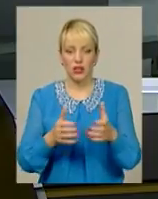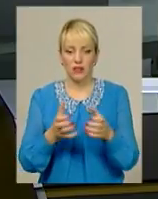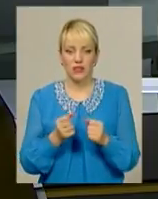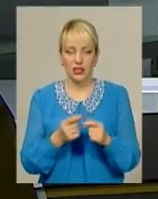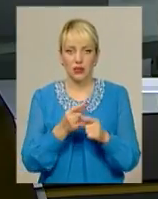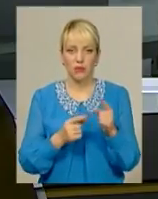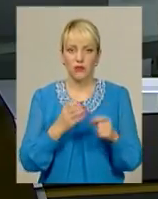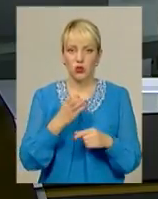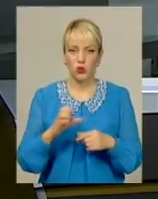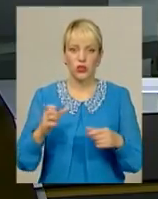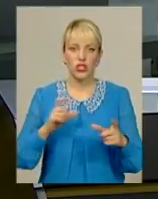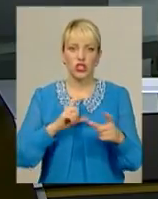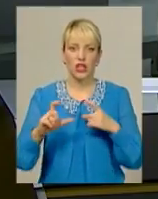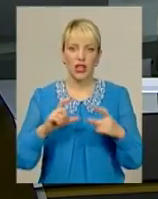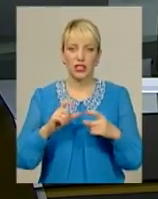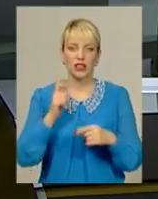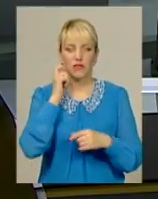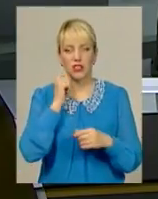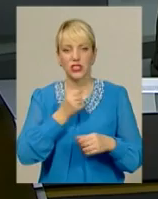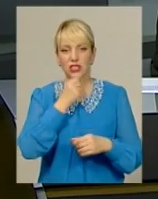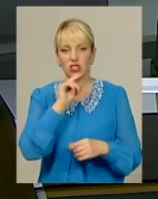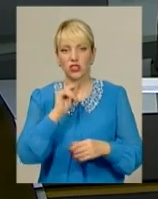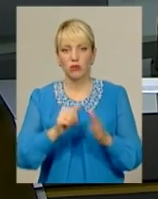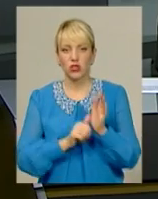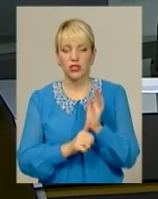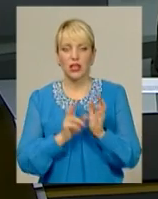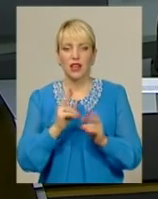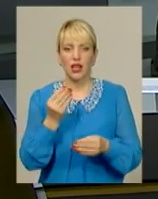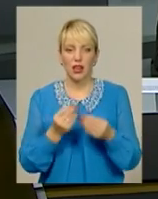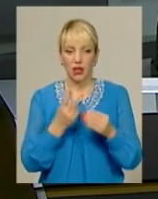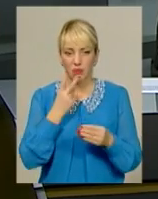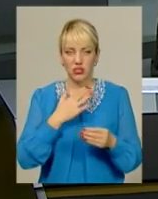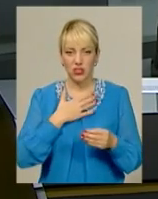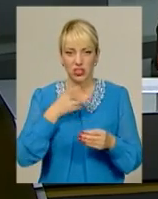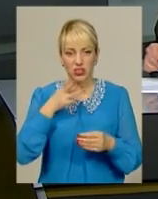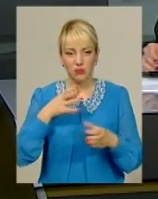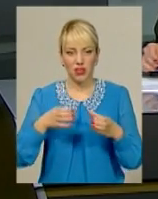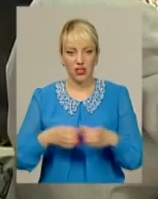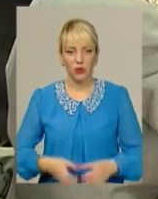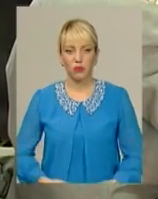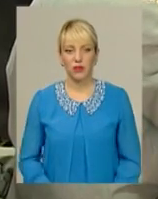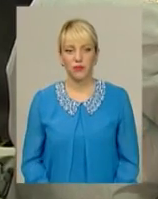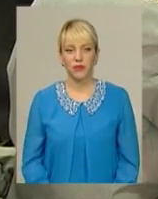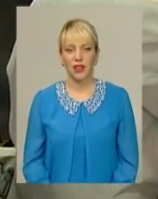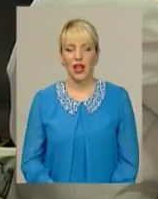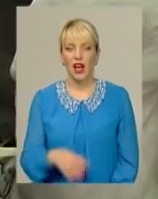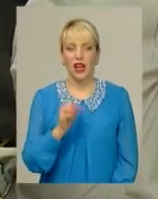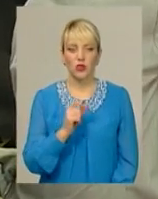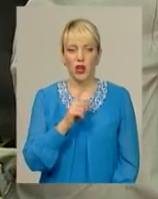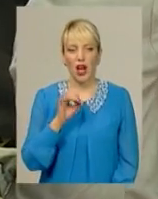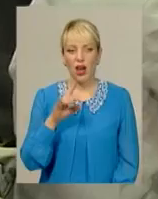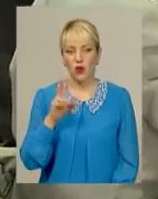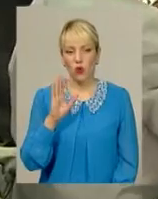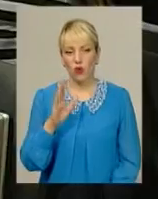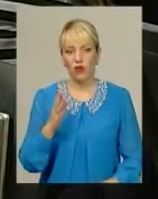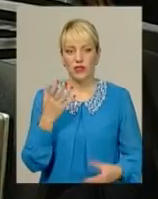півсотні шахістів, віком старші за 60. Як грали, бачила і наша знімальна група. Анатолій Харьков шахами